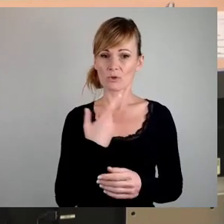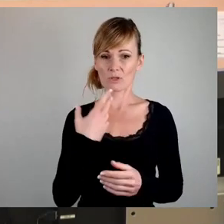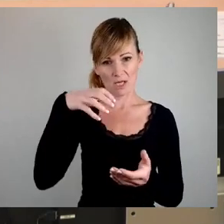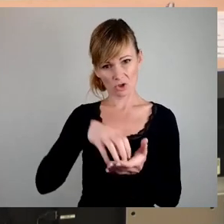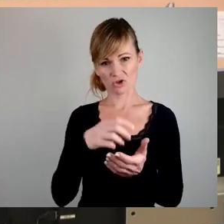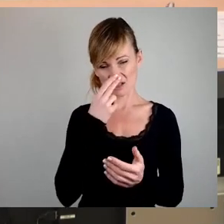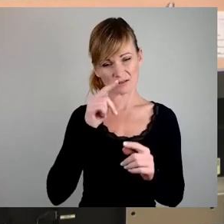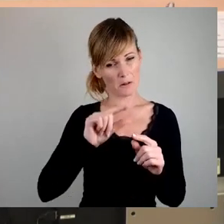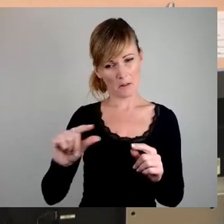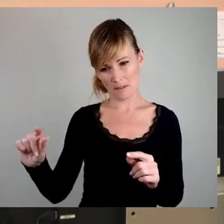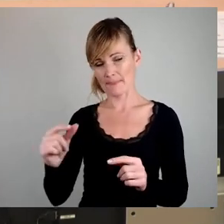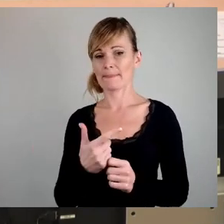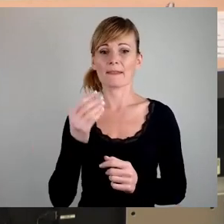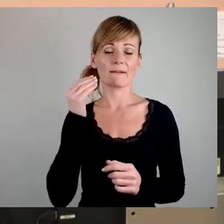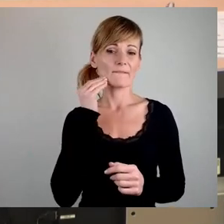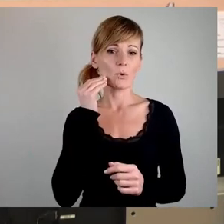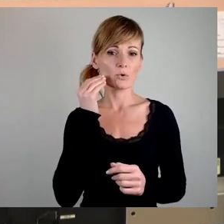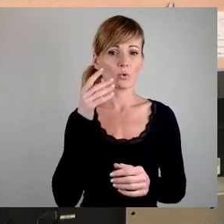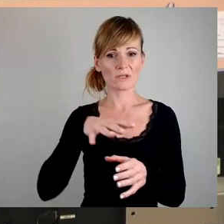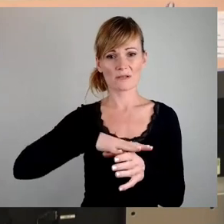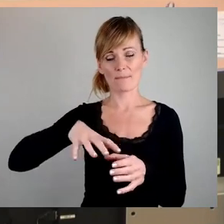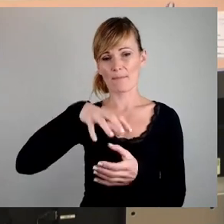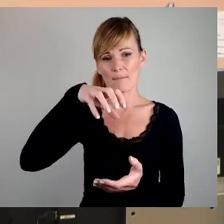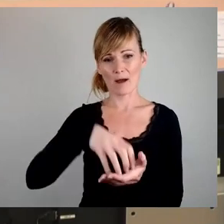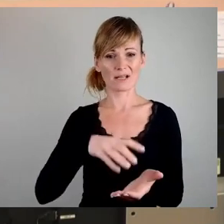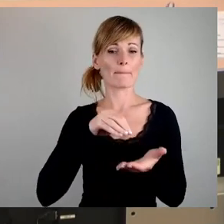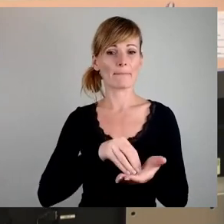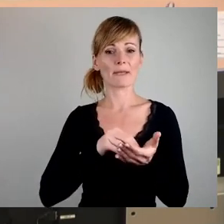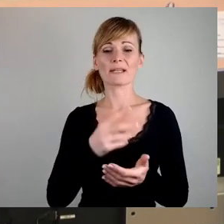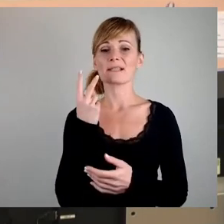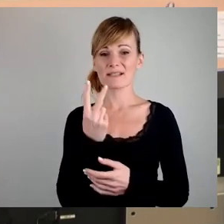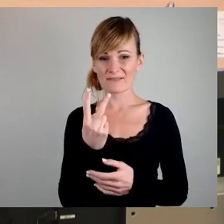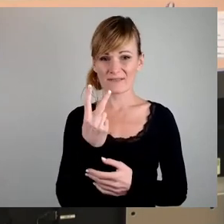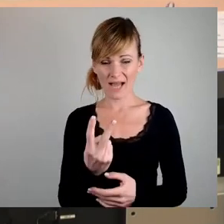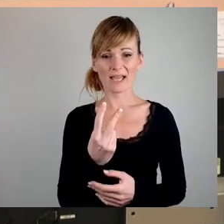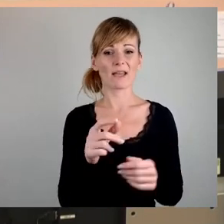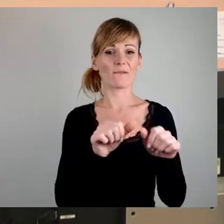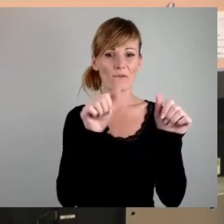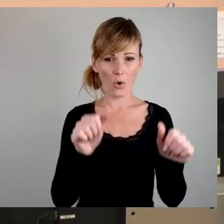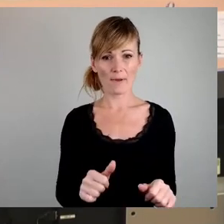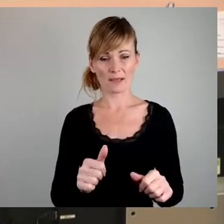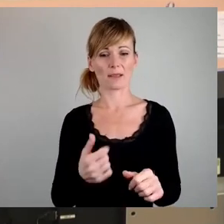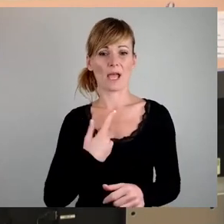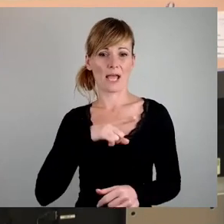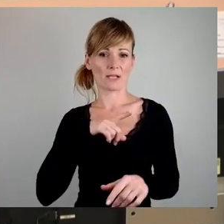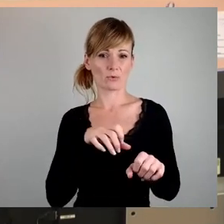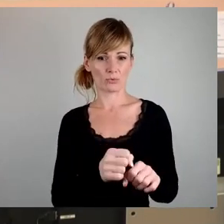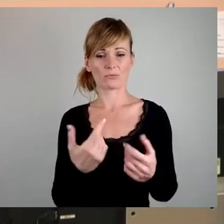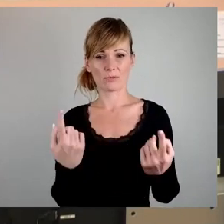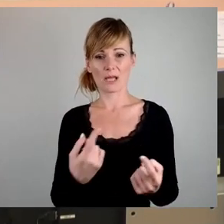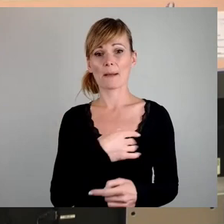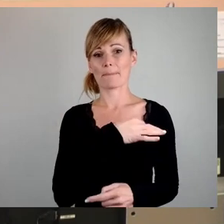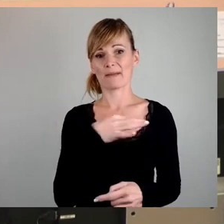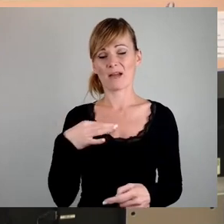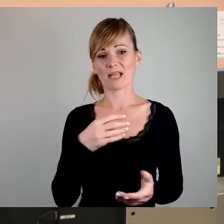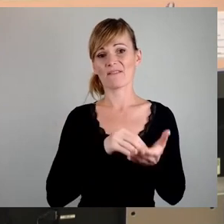Wiedwohnungsmarkt wird im Wesentlichen von zwei Eigentumsformen bestimmt. So die privaten Vermieter, einschließlich